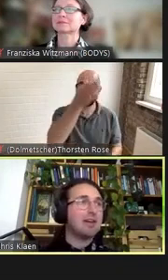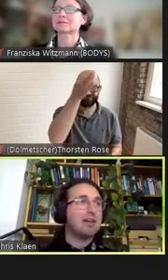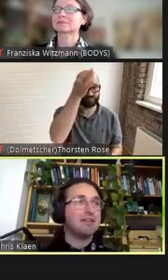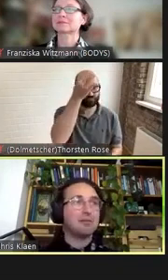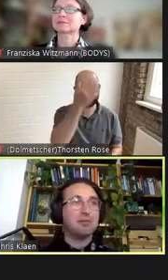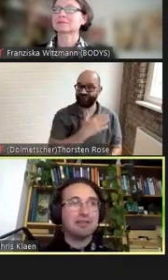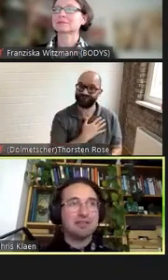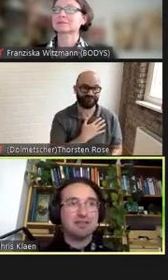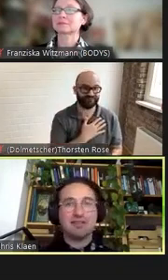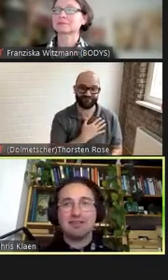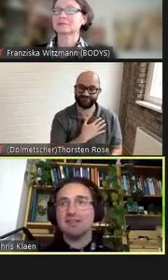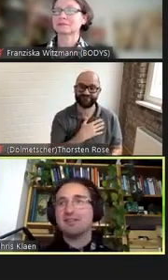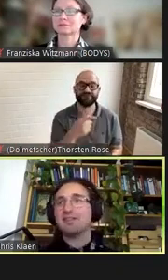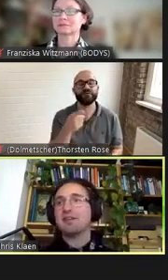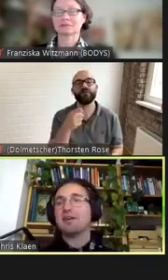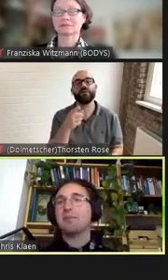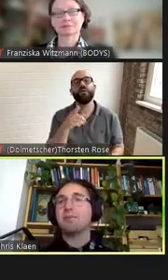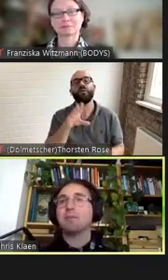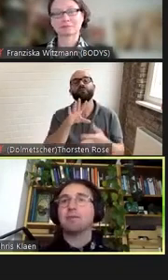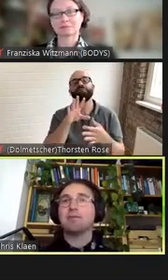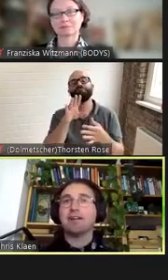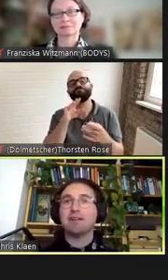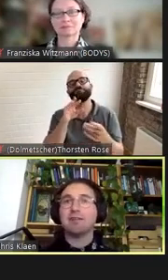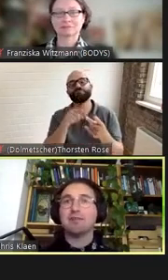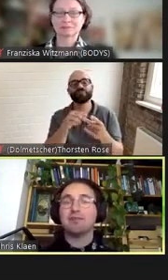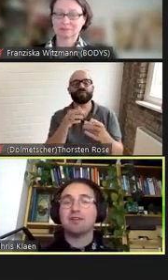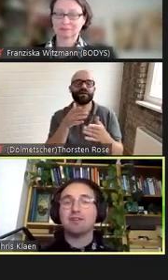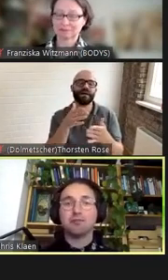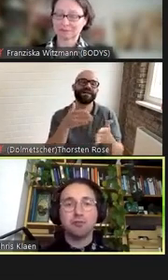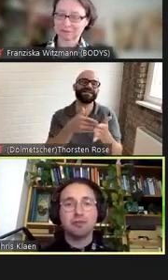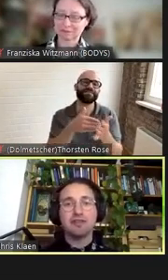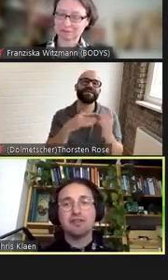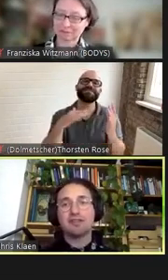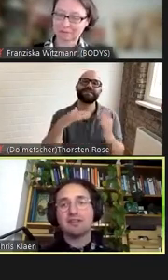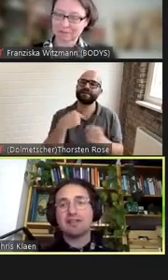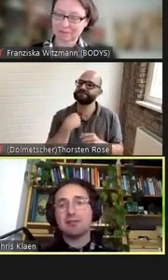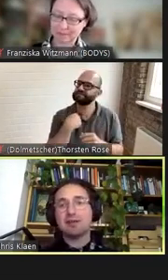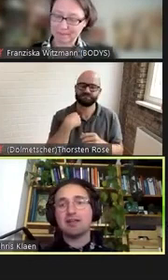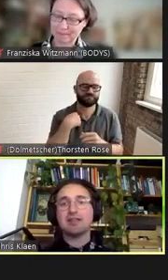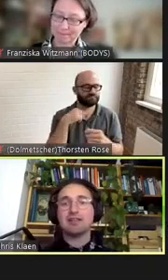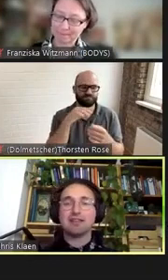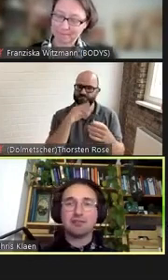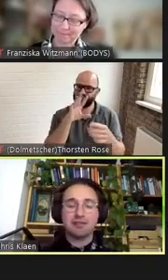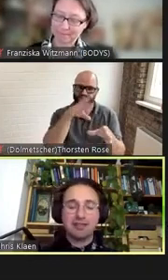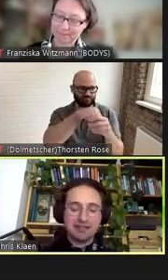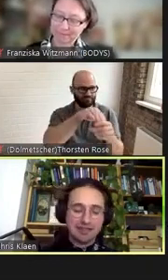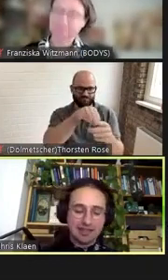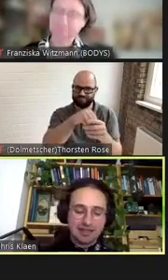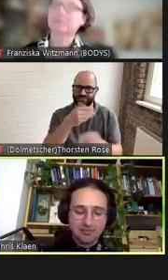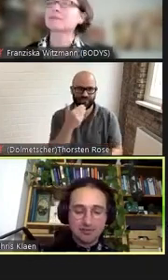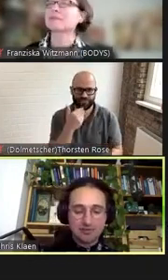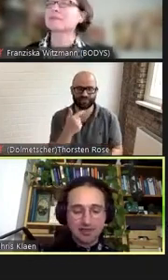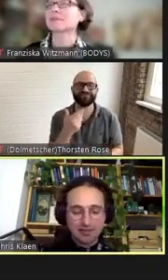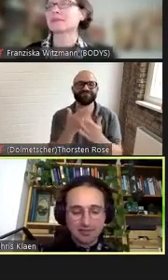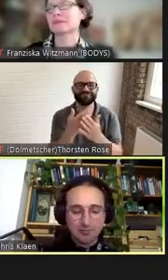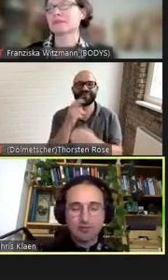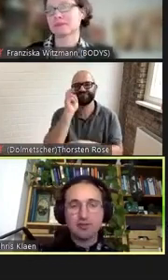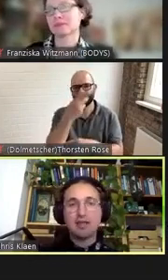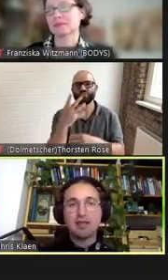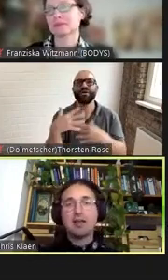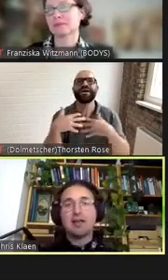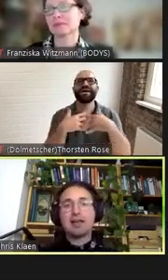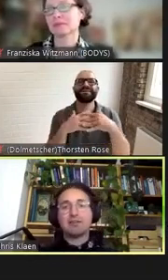den Disability Studies und werde also versuchen dieses Thema Intersektionalität wie schon